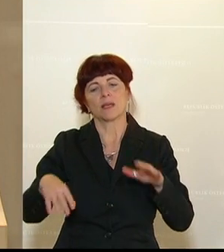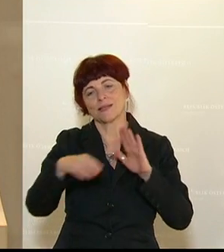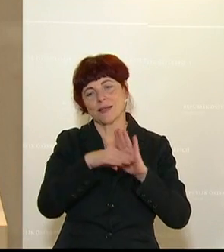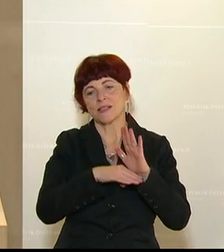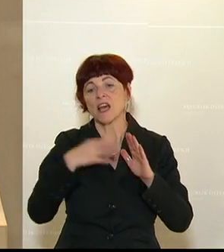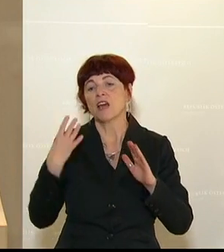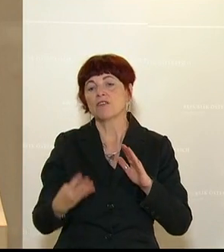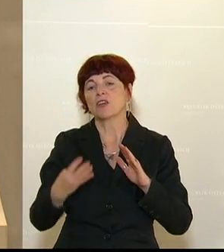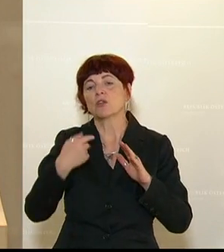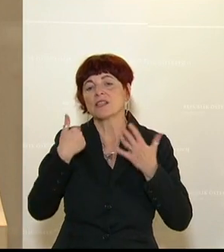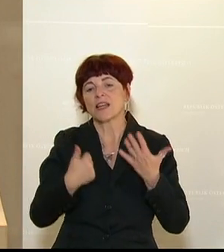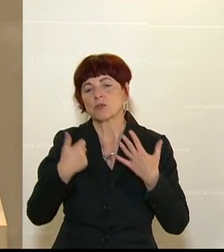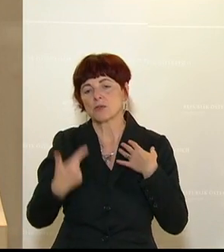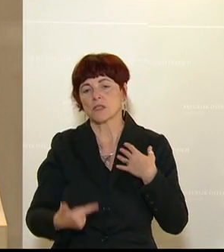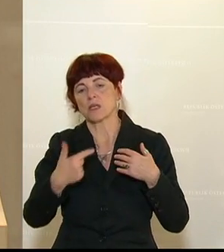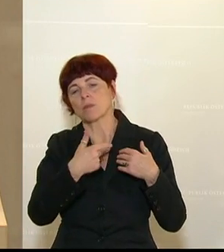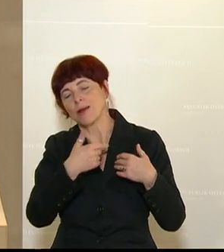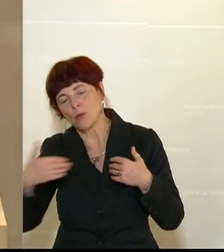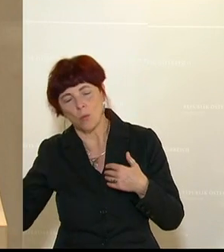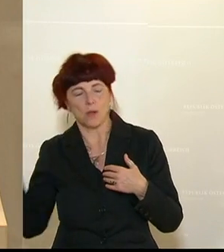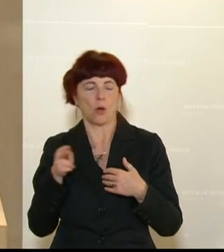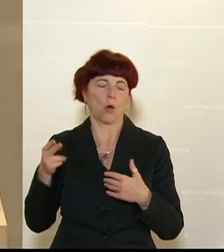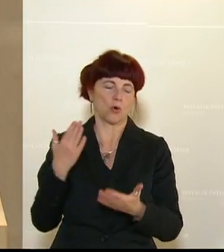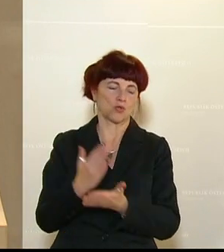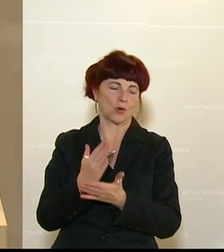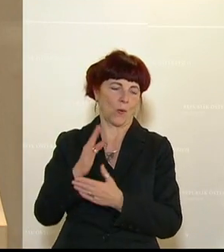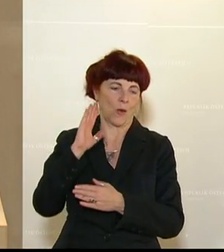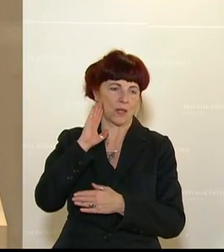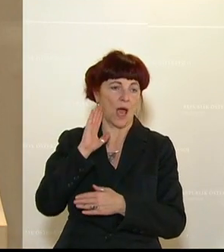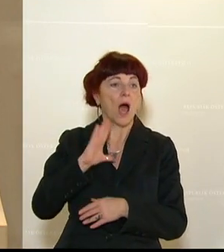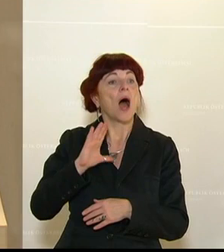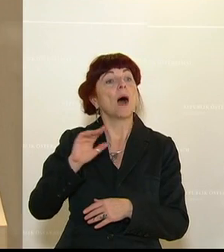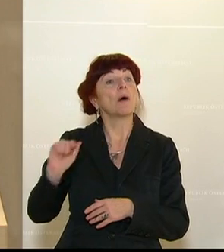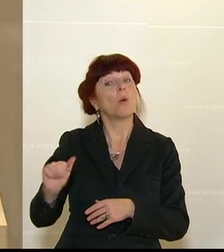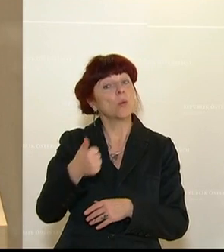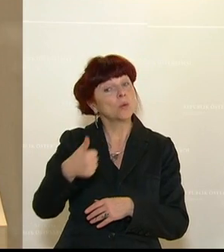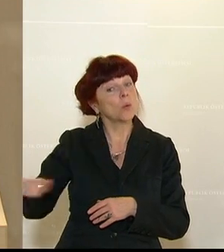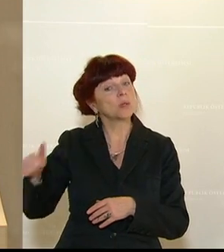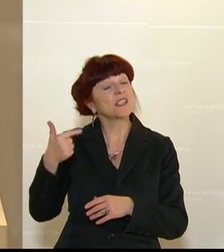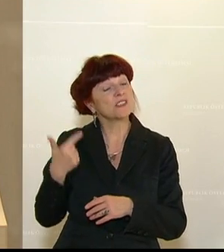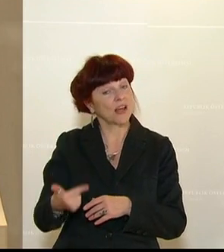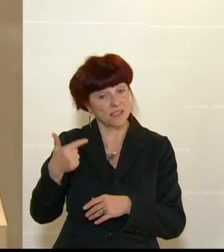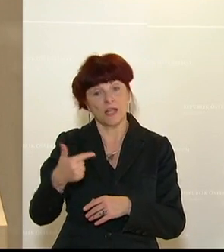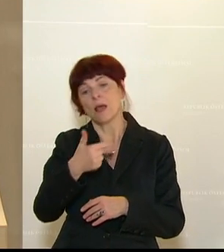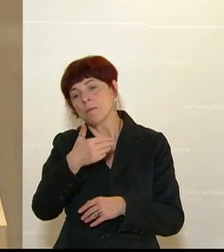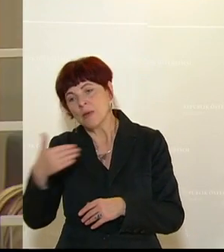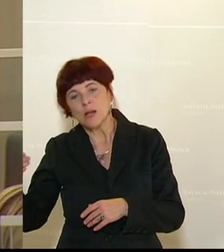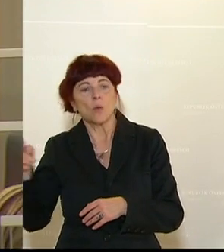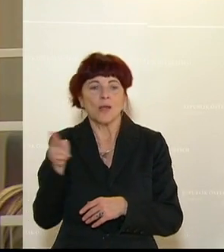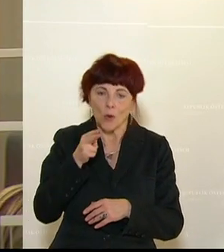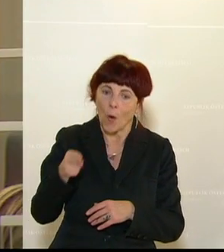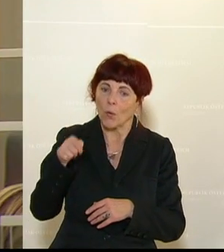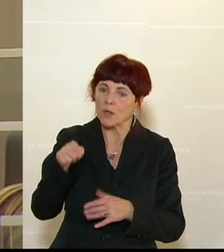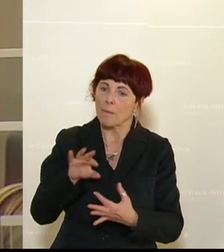heute auch schon öfter gehört. Besonders hervorheben möchte ich aber auch die 120 Millionen Euro, die impfstoffgebunden sind.